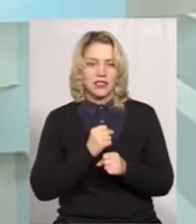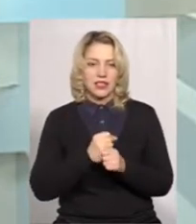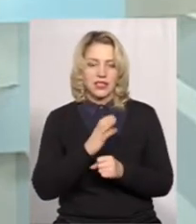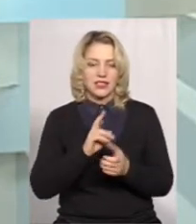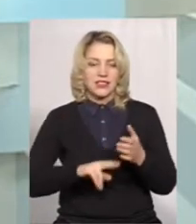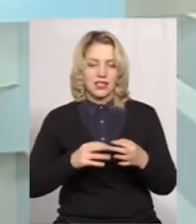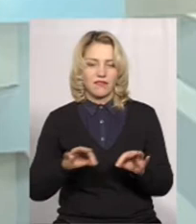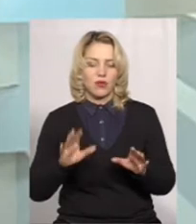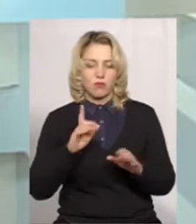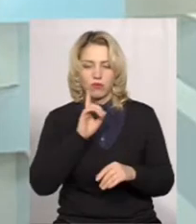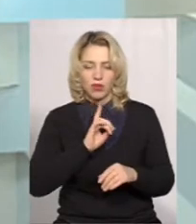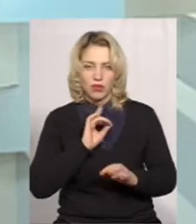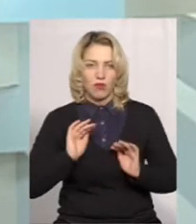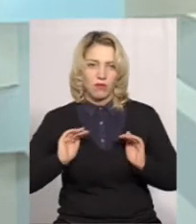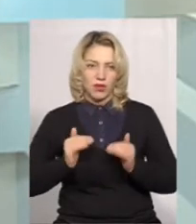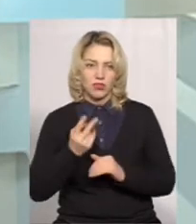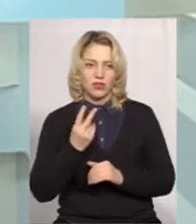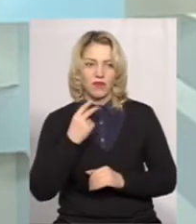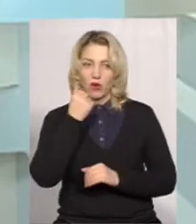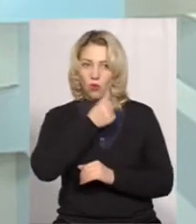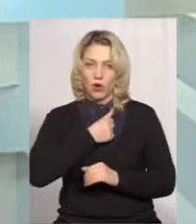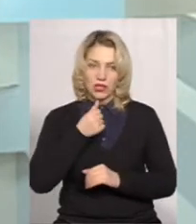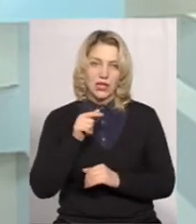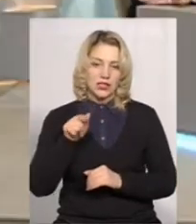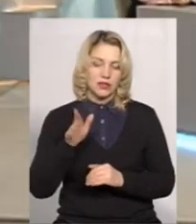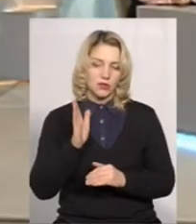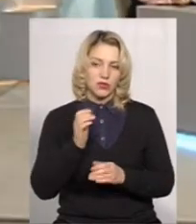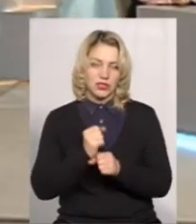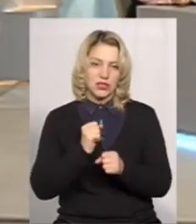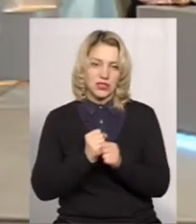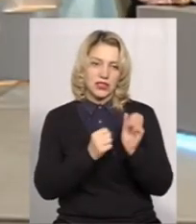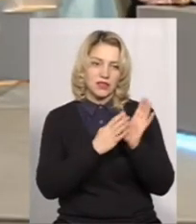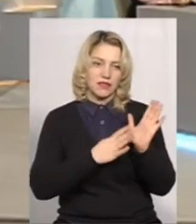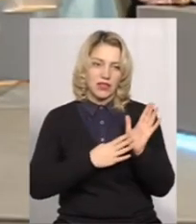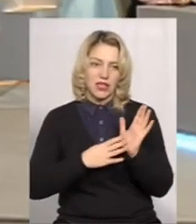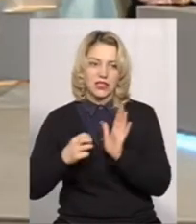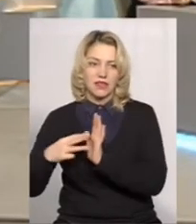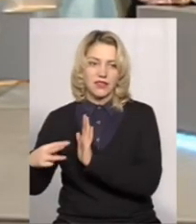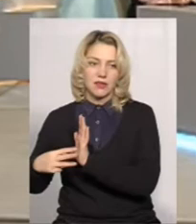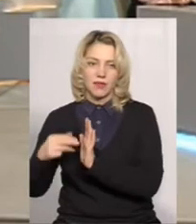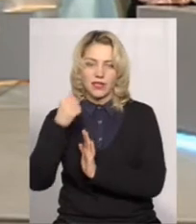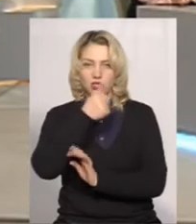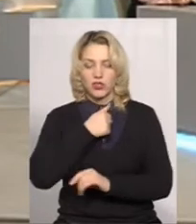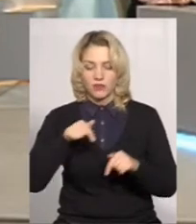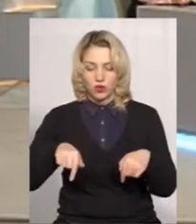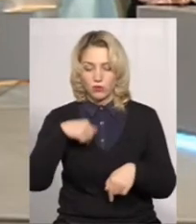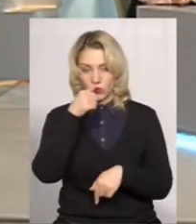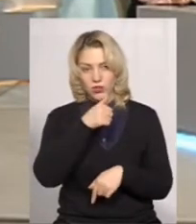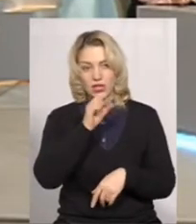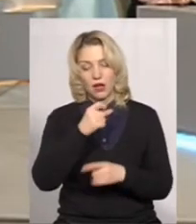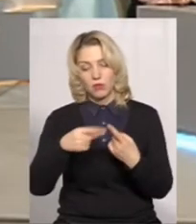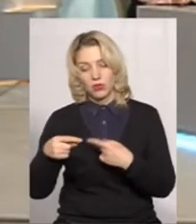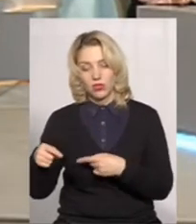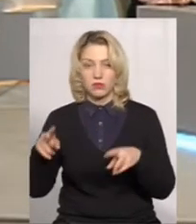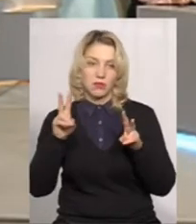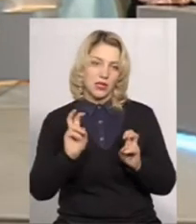поки що обмежений двома роками. Там буде діяти 19-18 рік в цьому році. А по